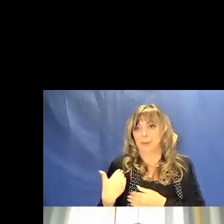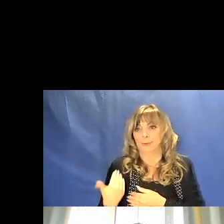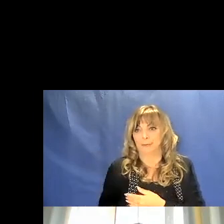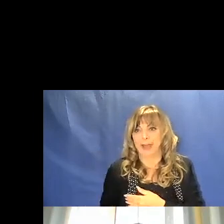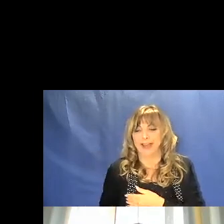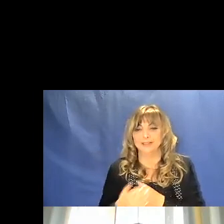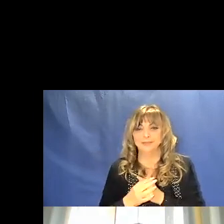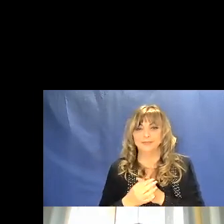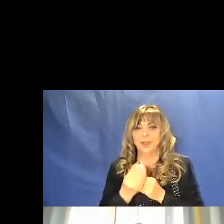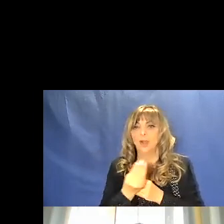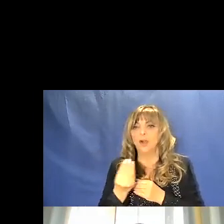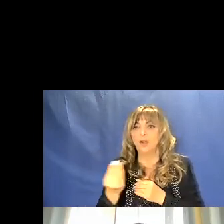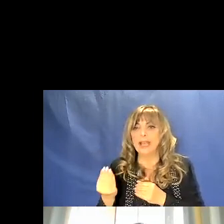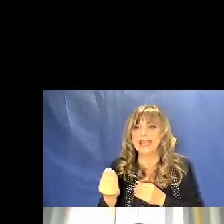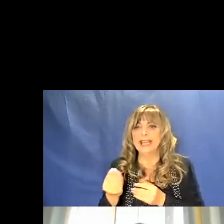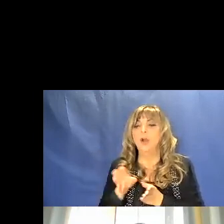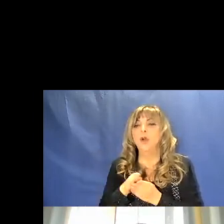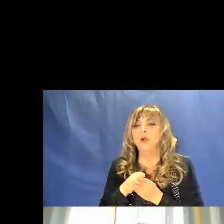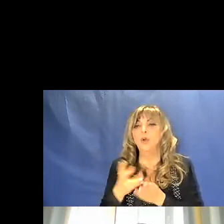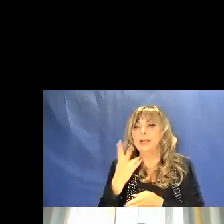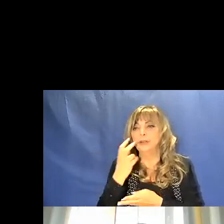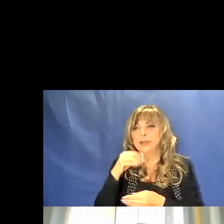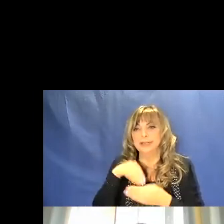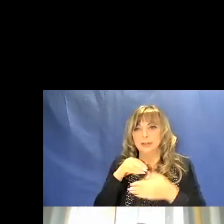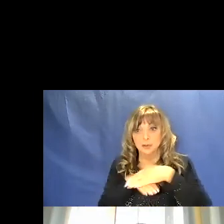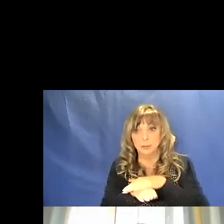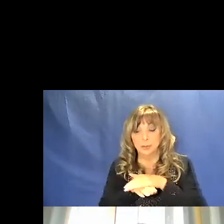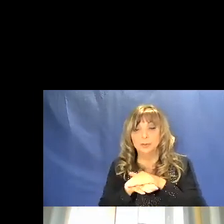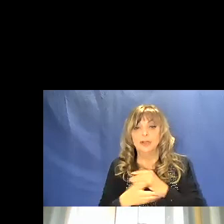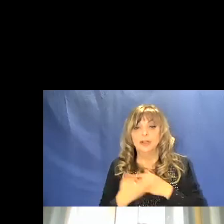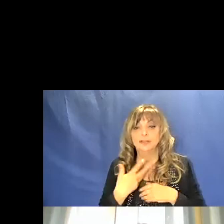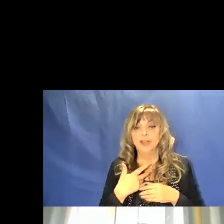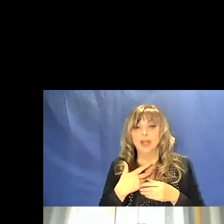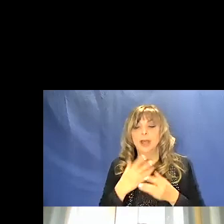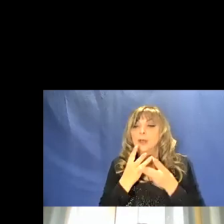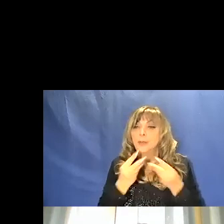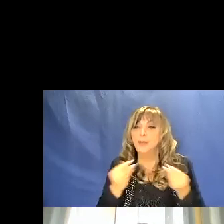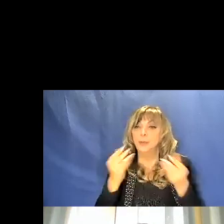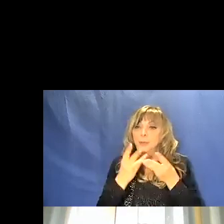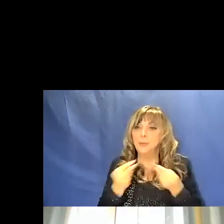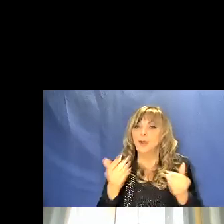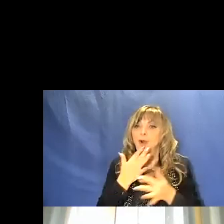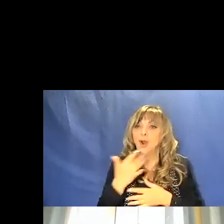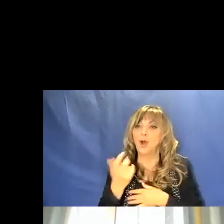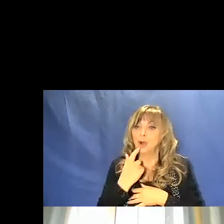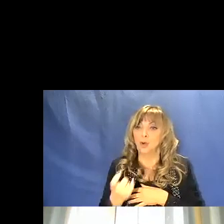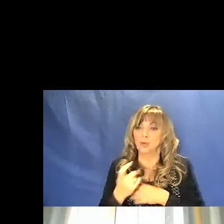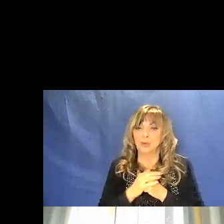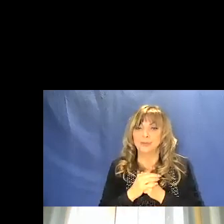conchiglie dicevo ritrovati nelle sepolture che hanno varie sfumature di colore rosso